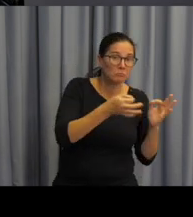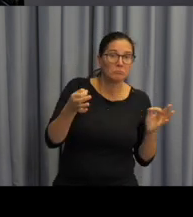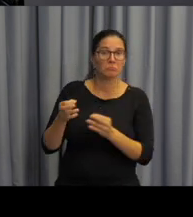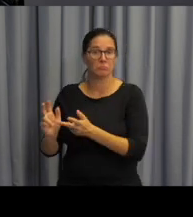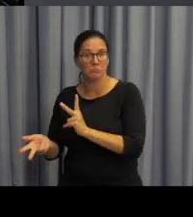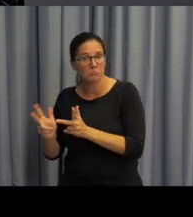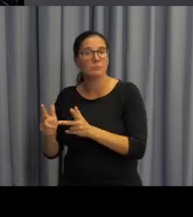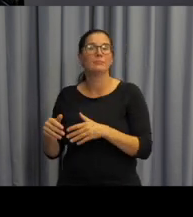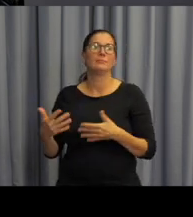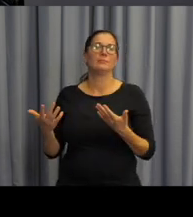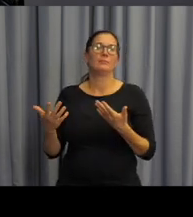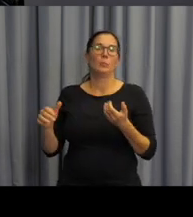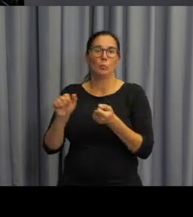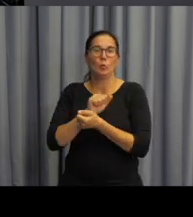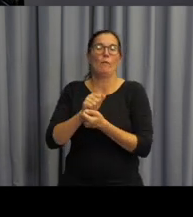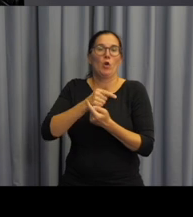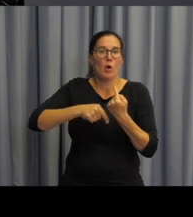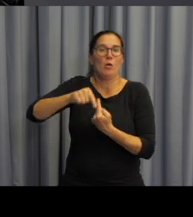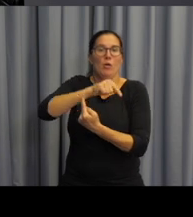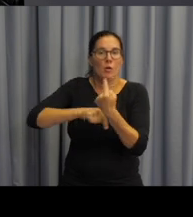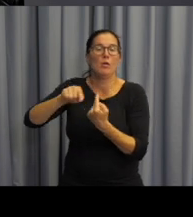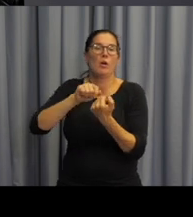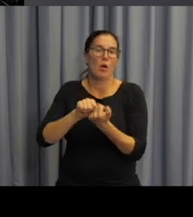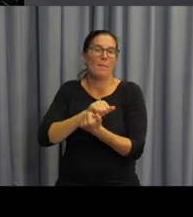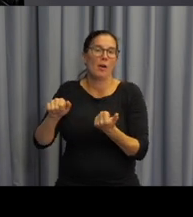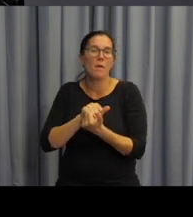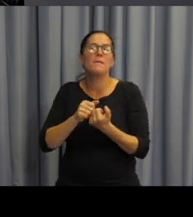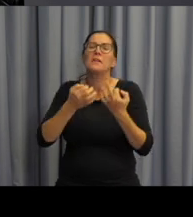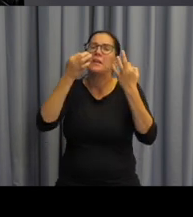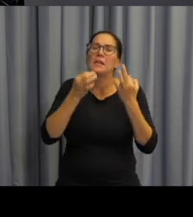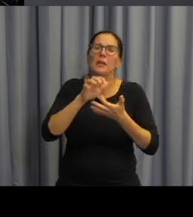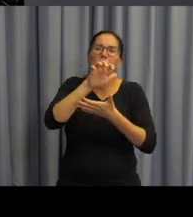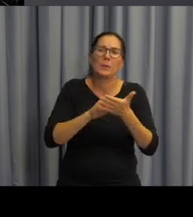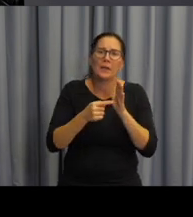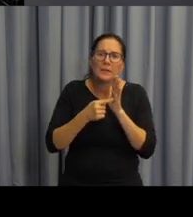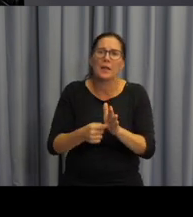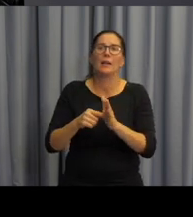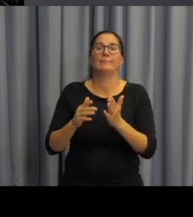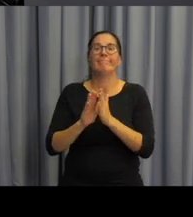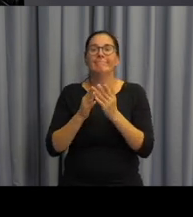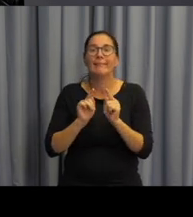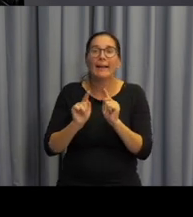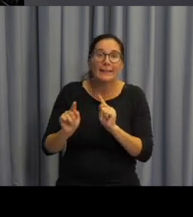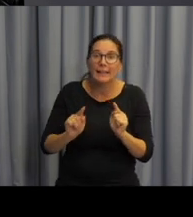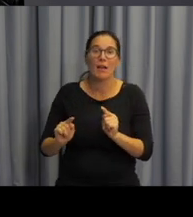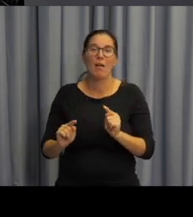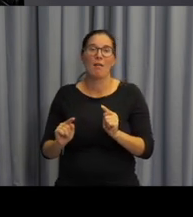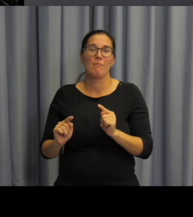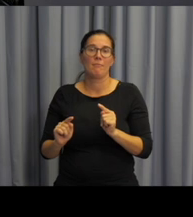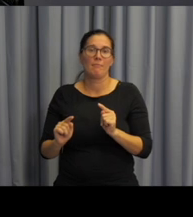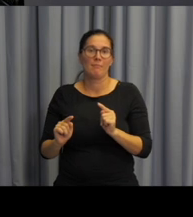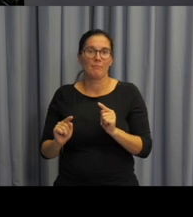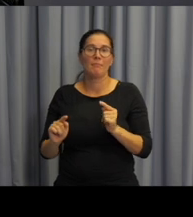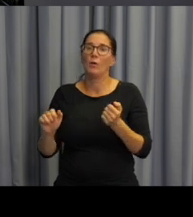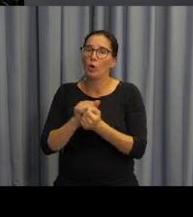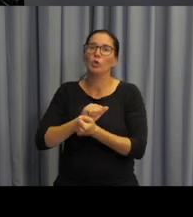opakovaně se vracet k jednoduchým textům a knížkám, které s dětmi čteme, ty texty